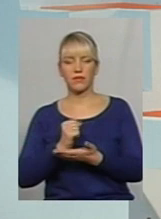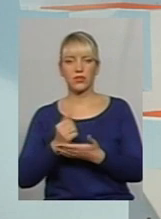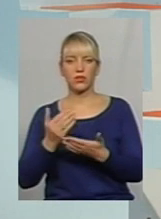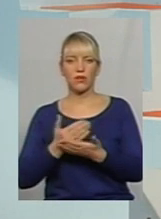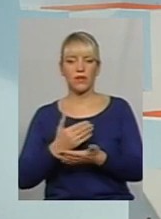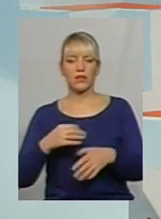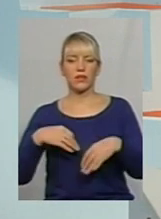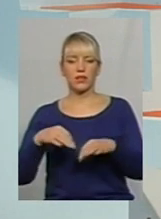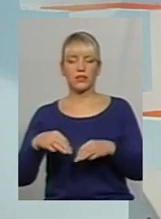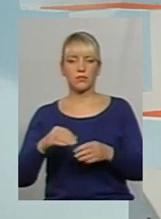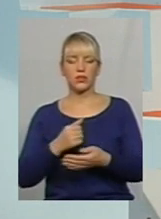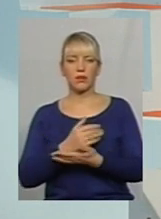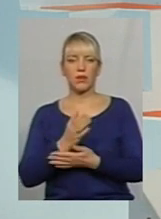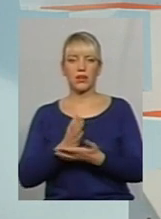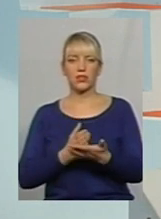транспортна мережа,